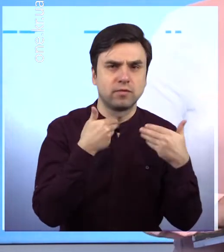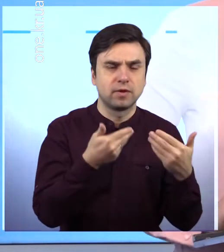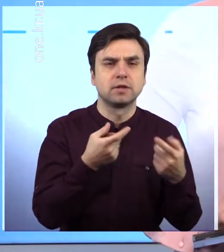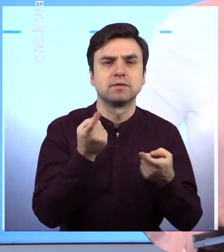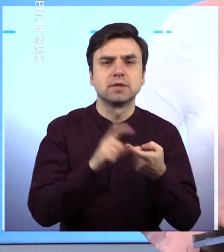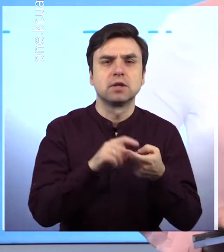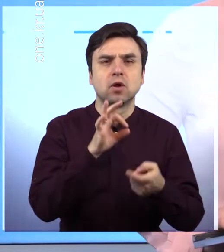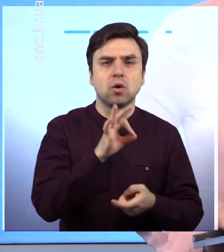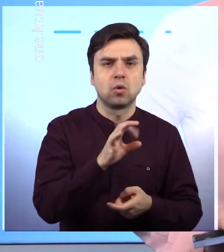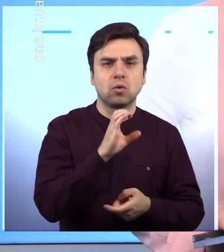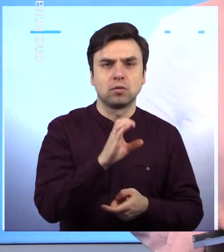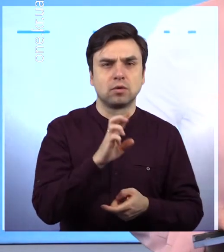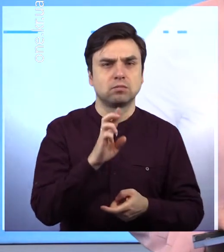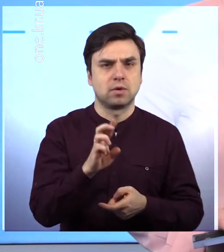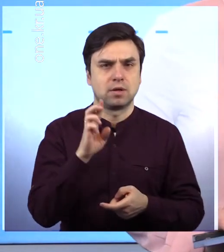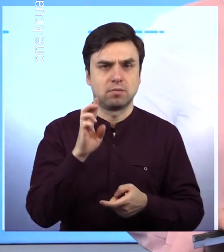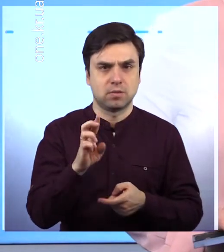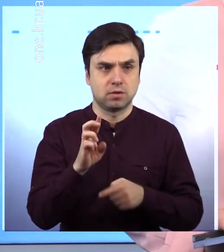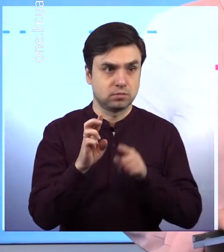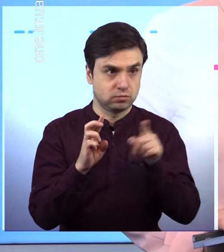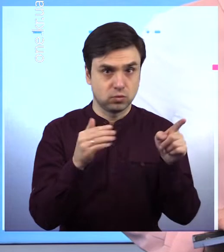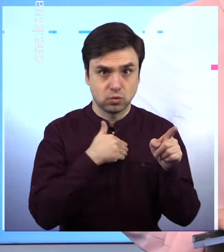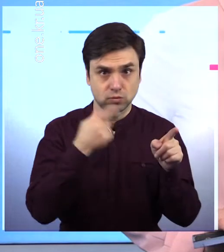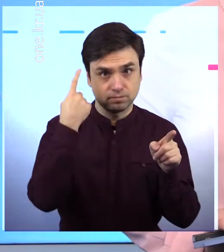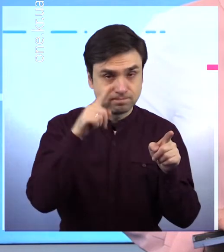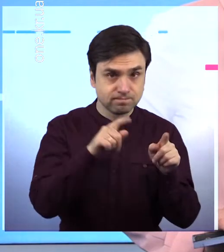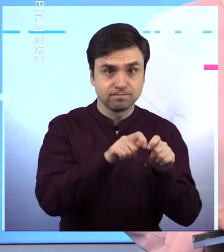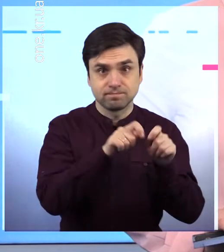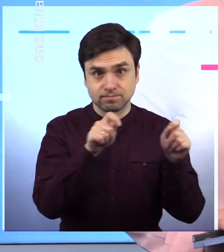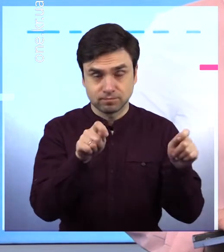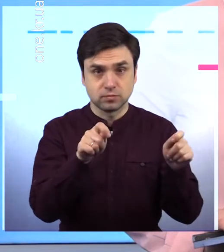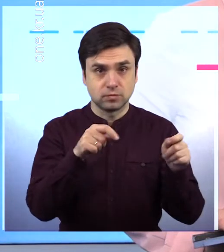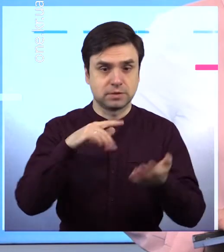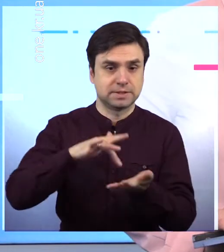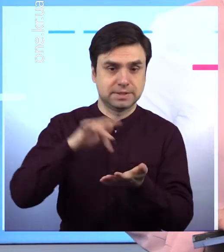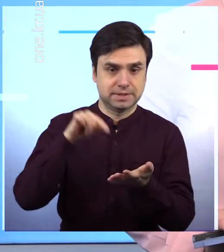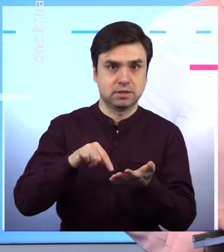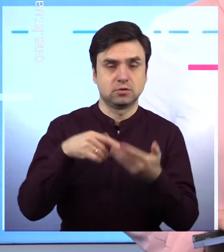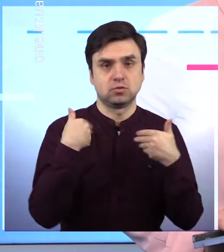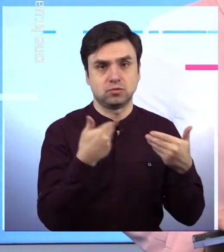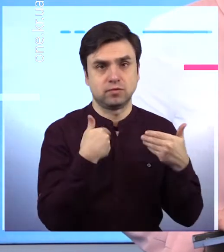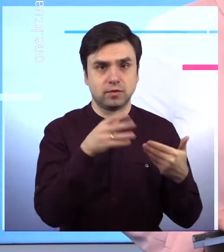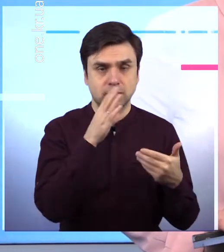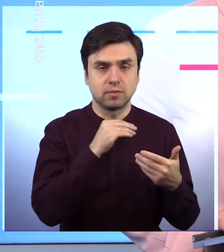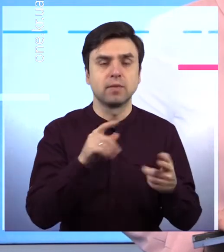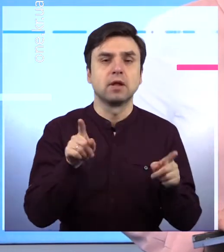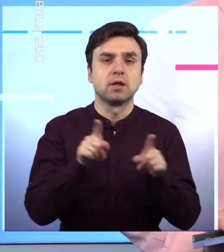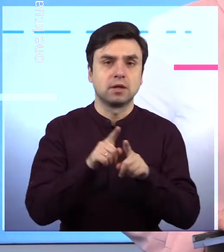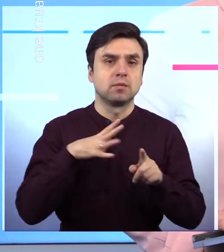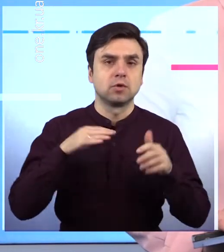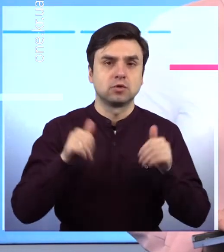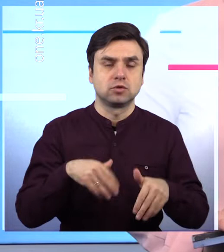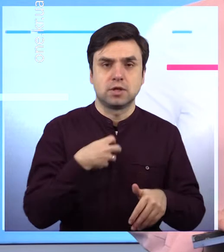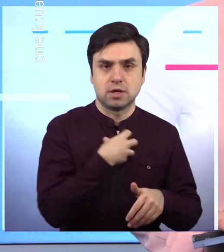співвласників багатоквартирних будинків. Таке рішення ухвалили на засіданні у мерії між керівництвом Кривого Рогу та представниками